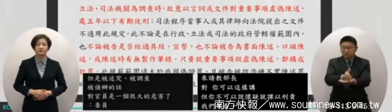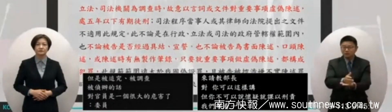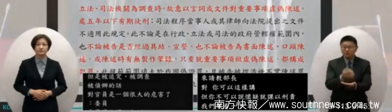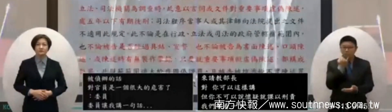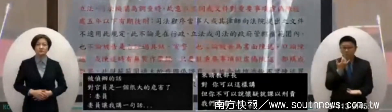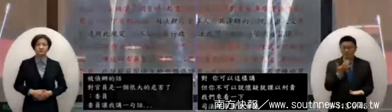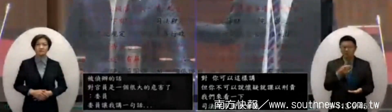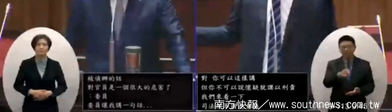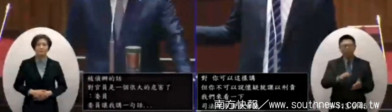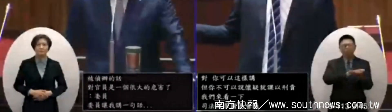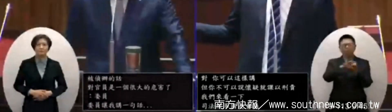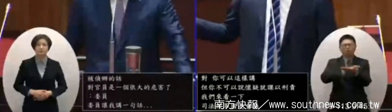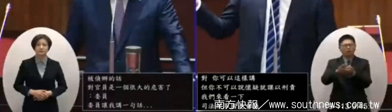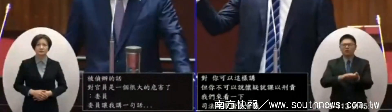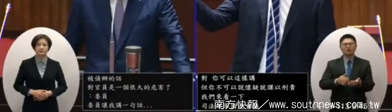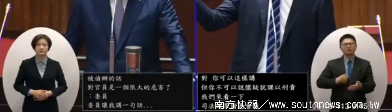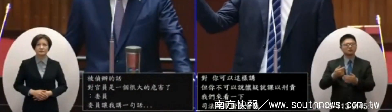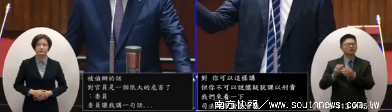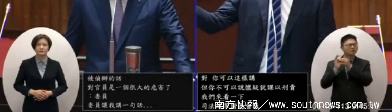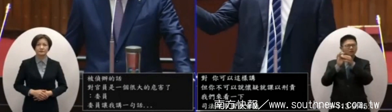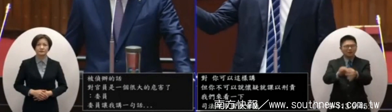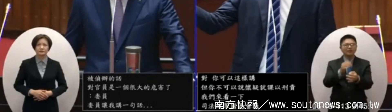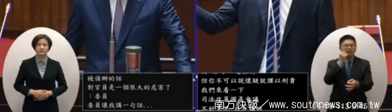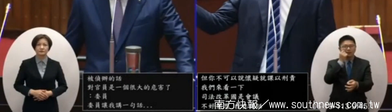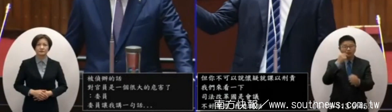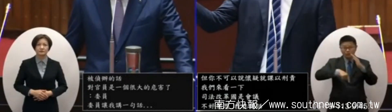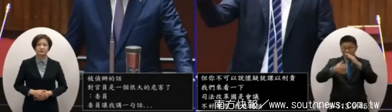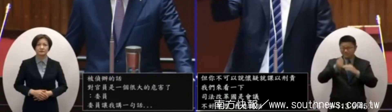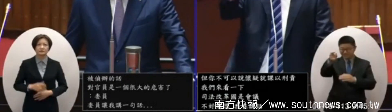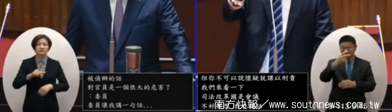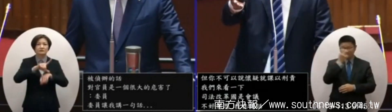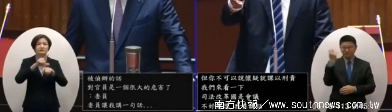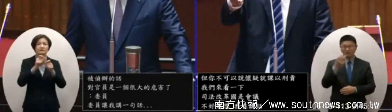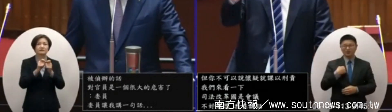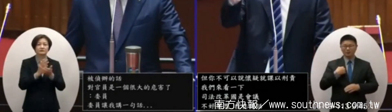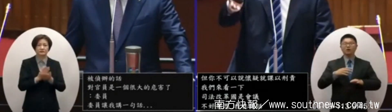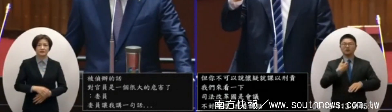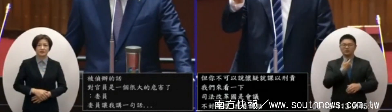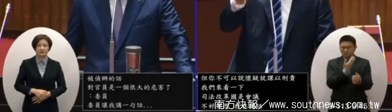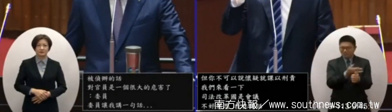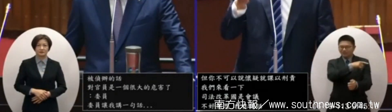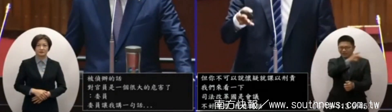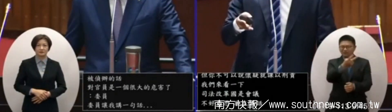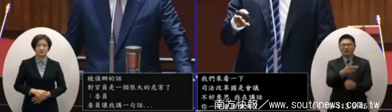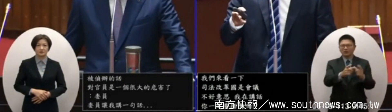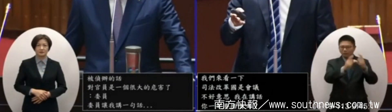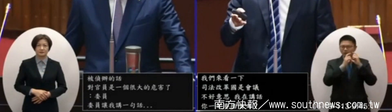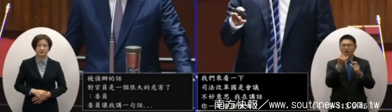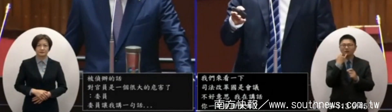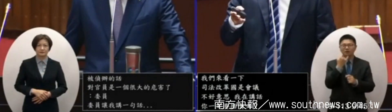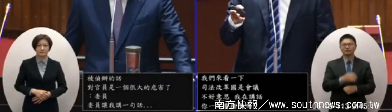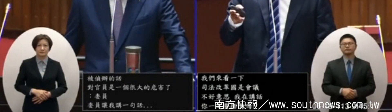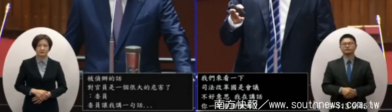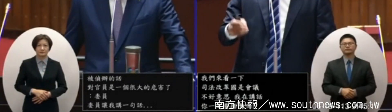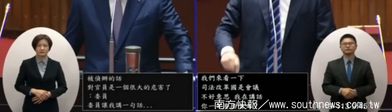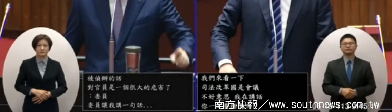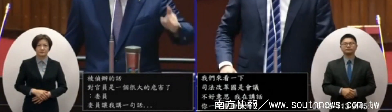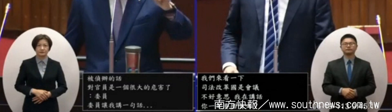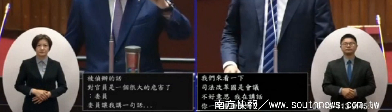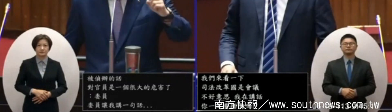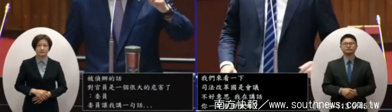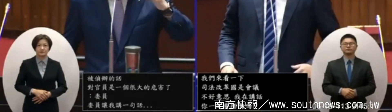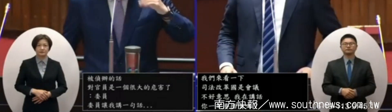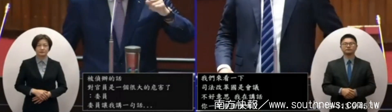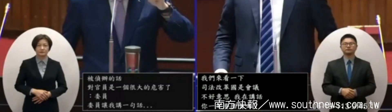暫停這樣子秩序沒有辦法進行院長你也可以看得出來時間暫停我都會給他們時間回答對比時間暫停是